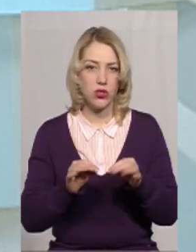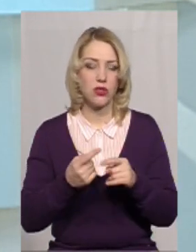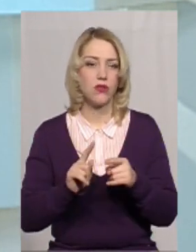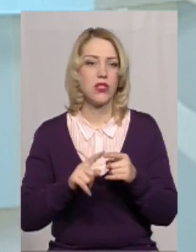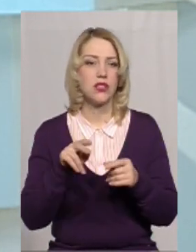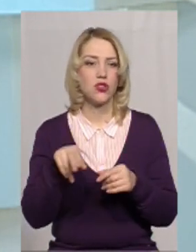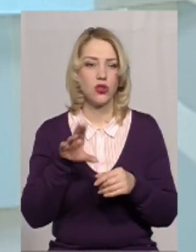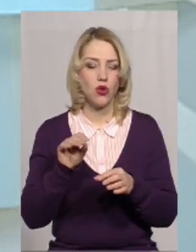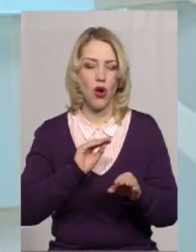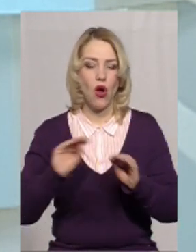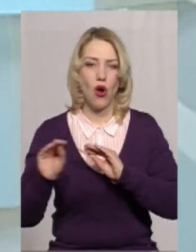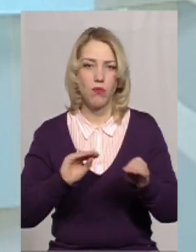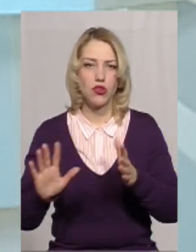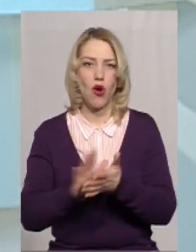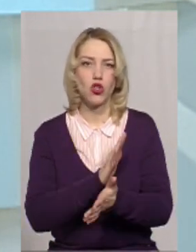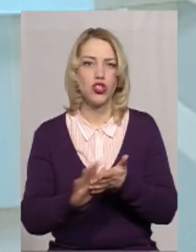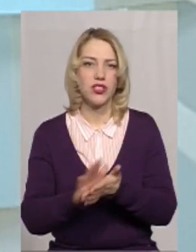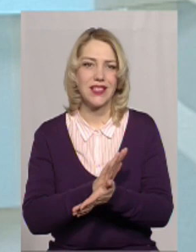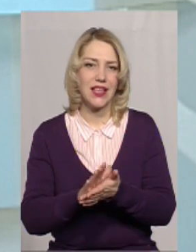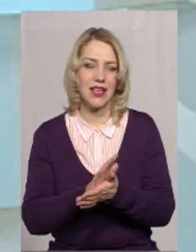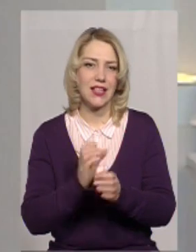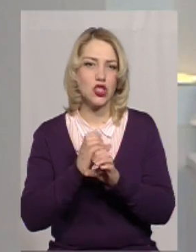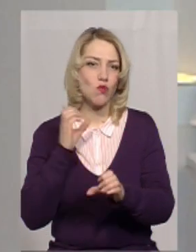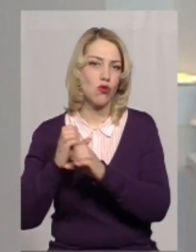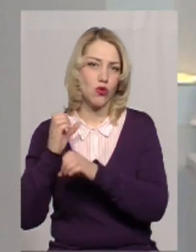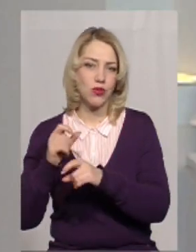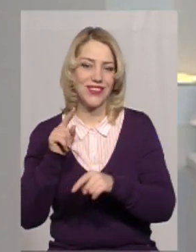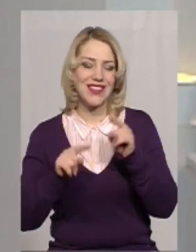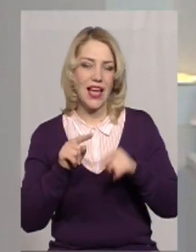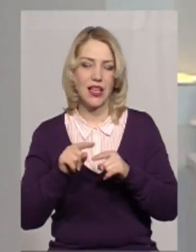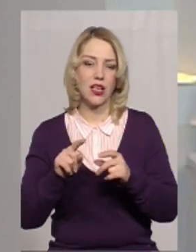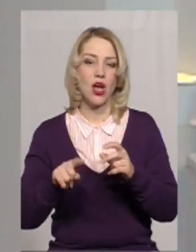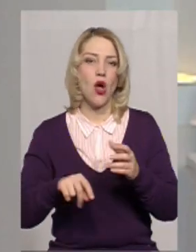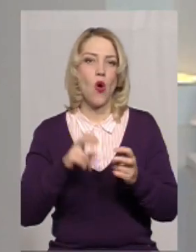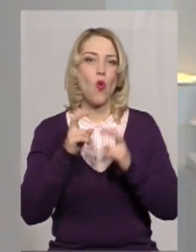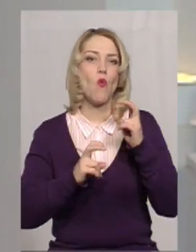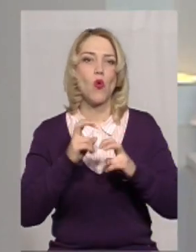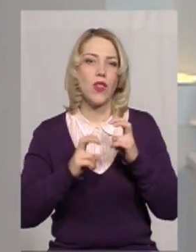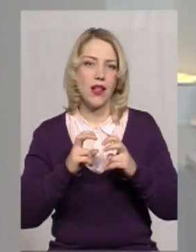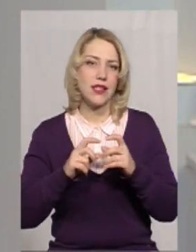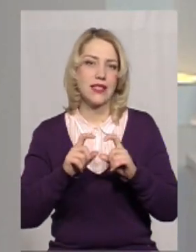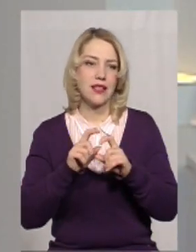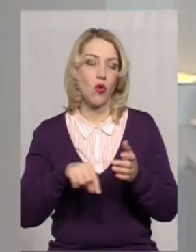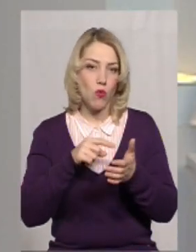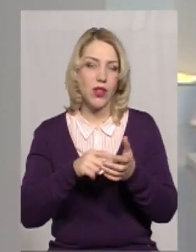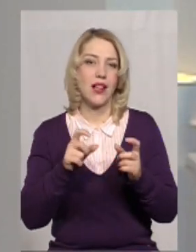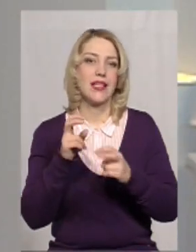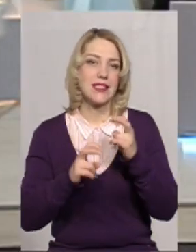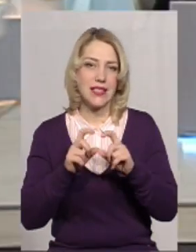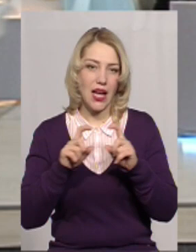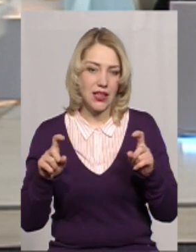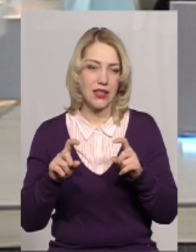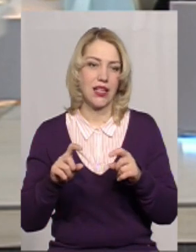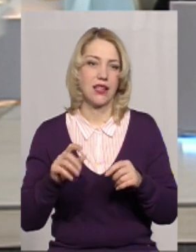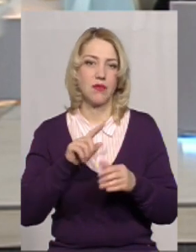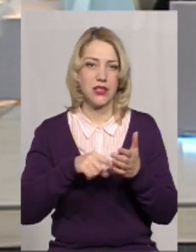облаштування очисних споруд в деяких комунальних закладах Хмельницької обласної ради. Я би хотів тут